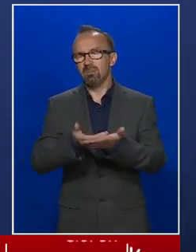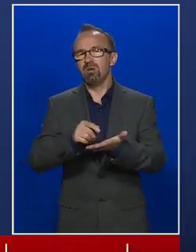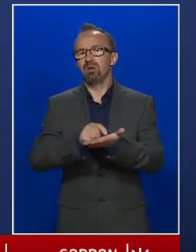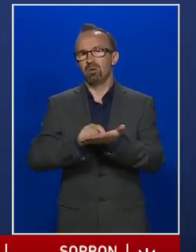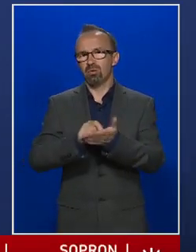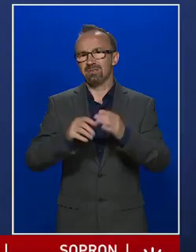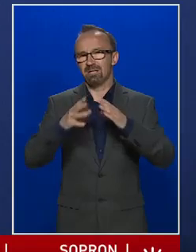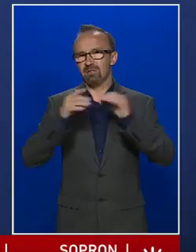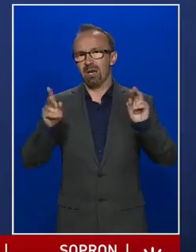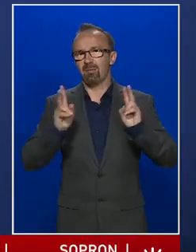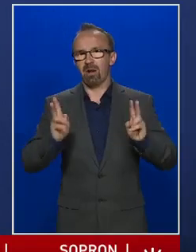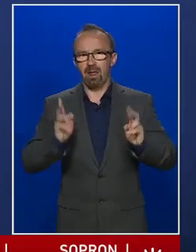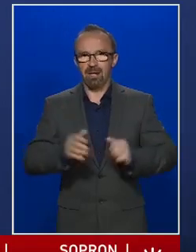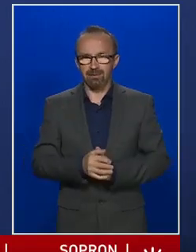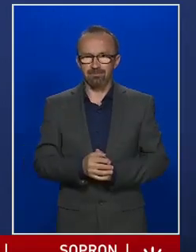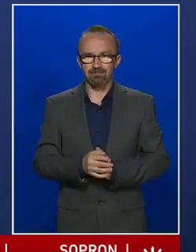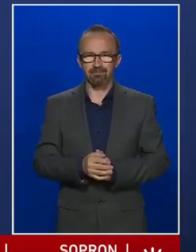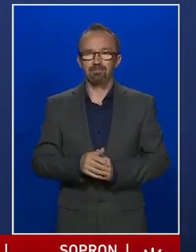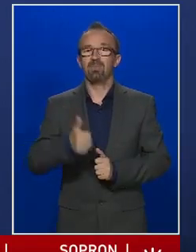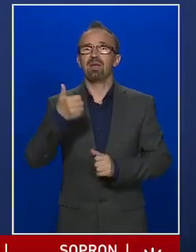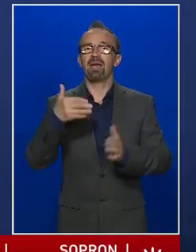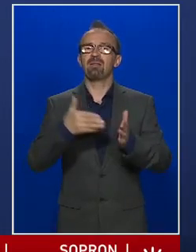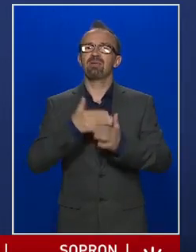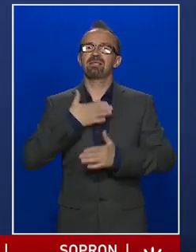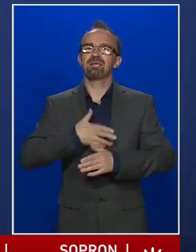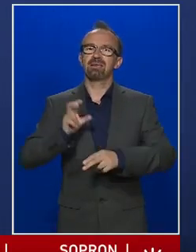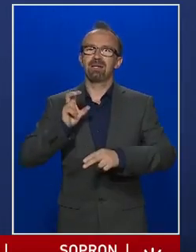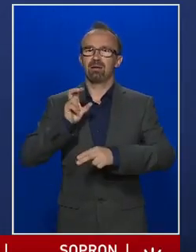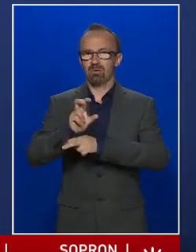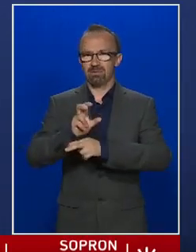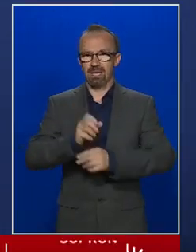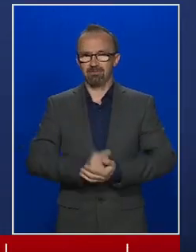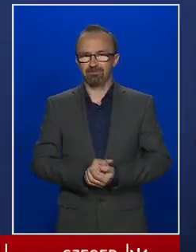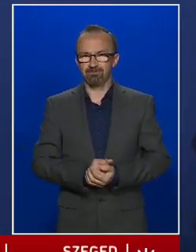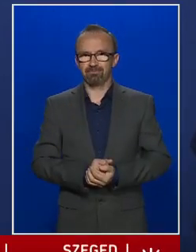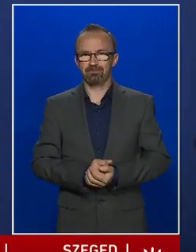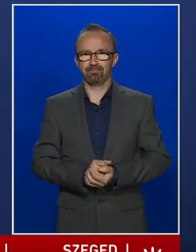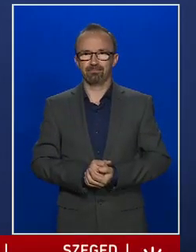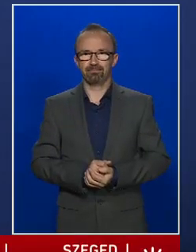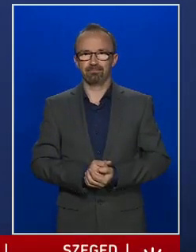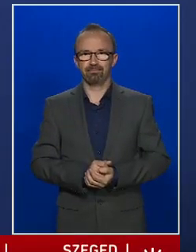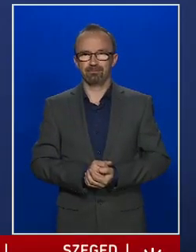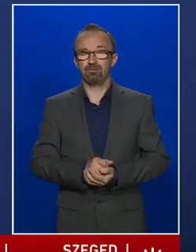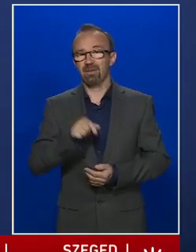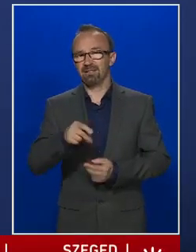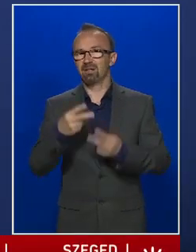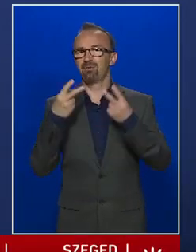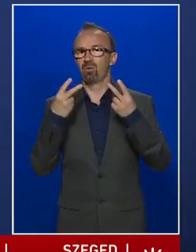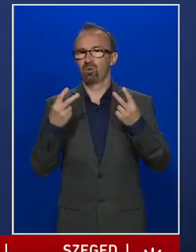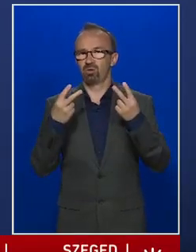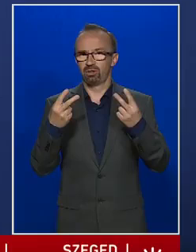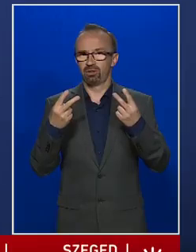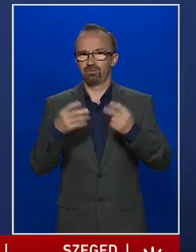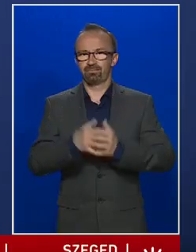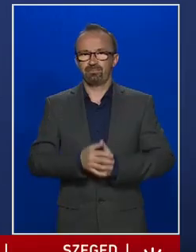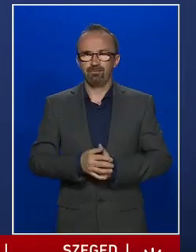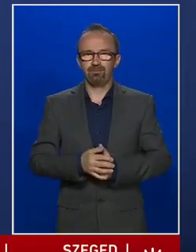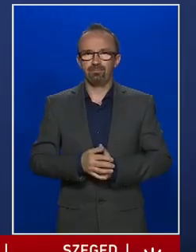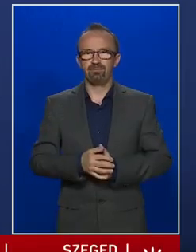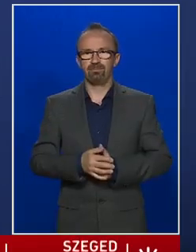szükség lehet. Egy dolgot szeretnék még bejelenteni önöknek, ami fontos, hiszen